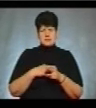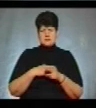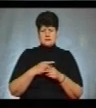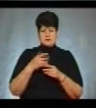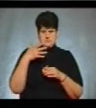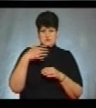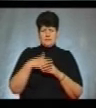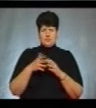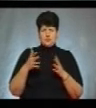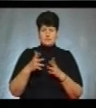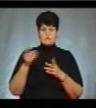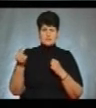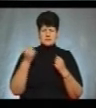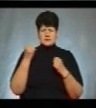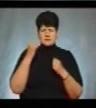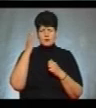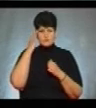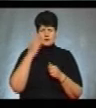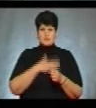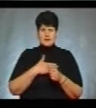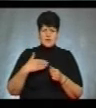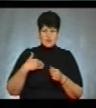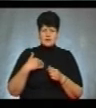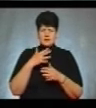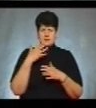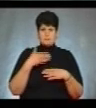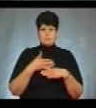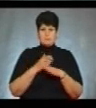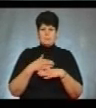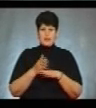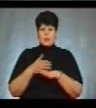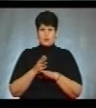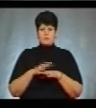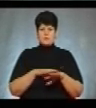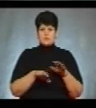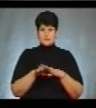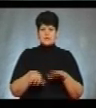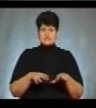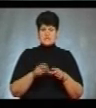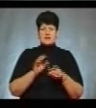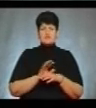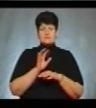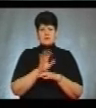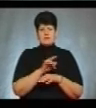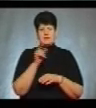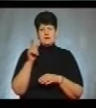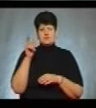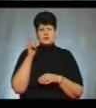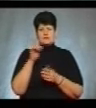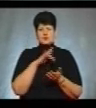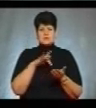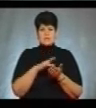зафіксували в нього забій головного мозку, легенів, численні переломи кінцівок і доправили до Чортківської центральної районної лікарні.